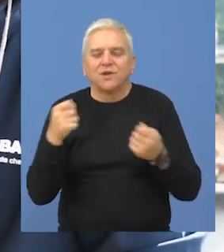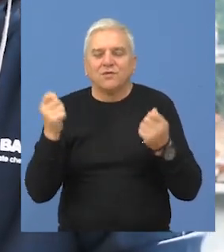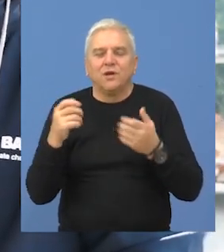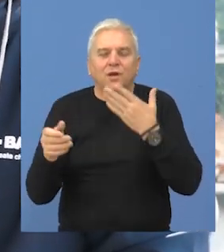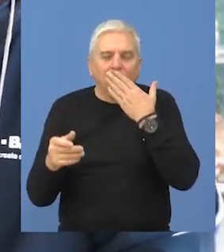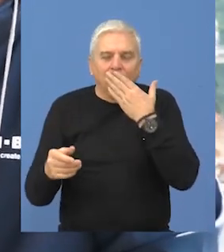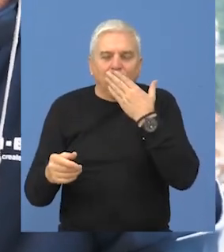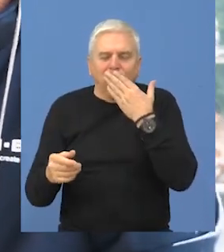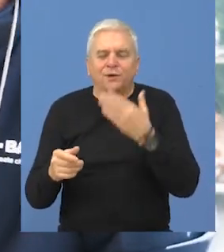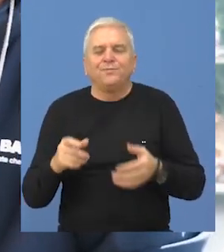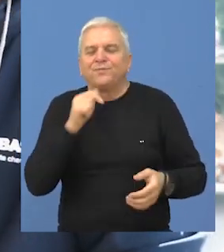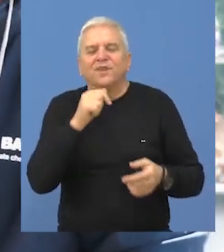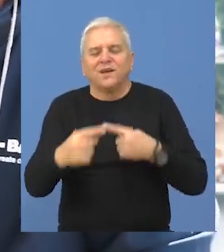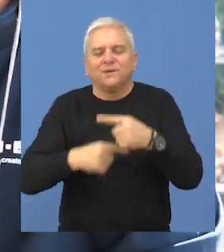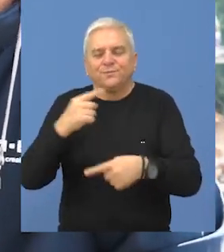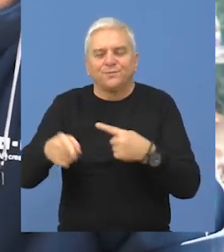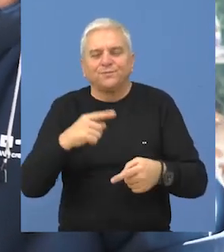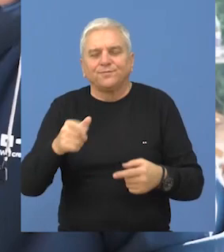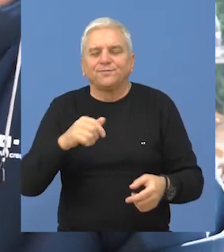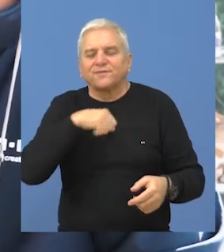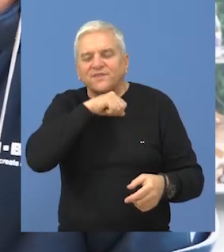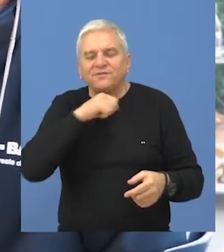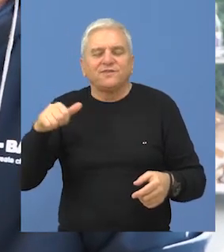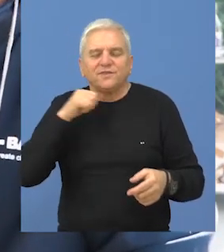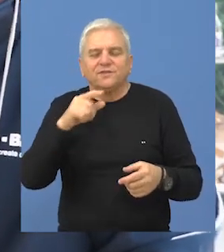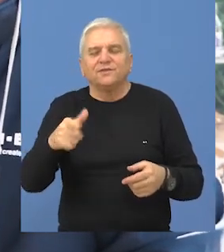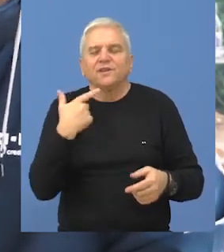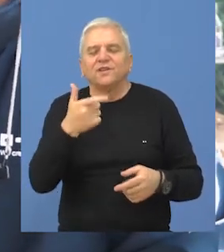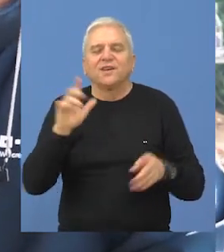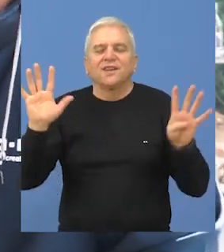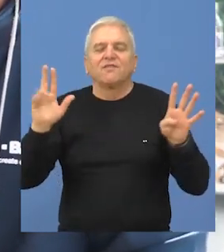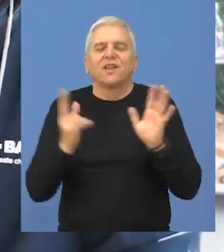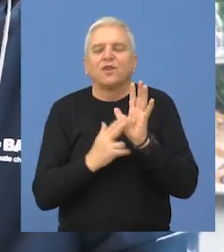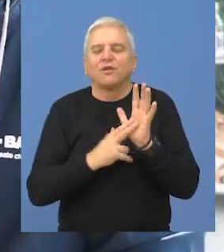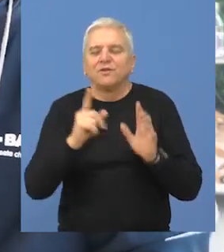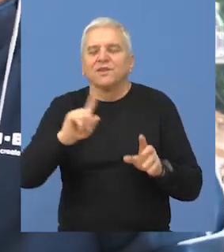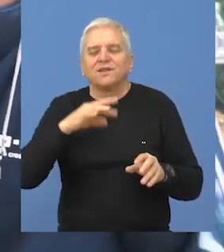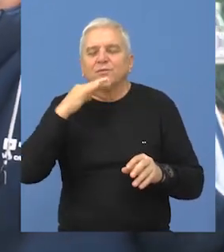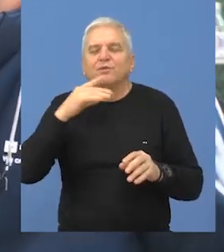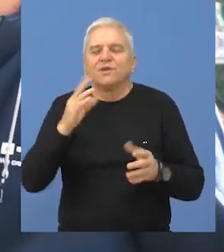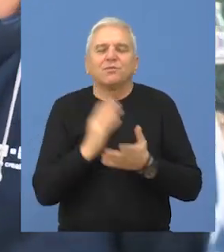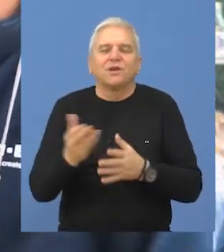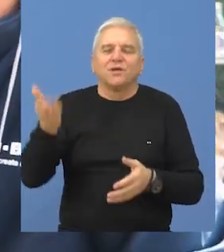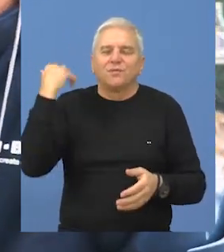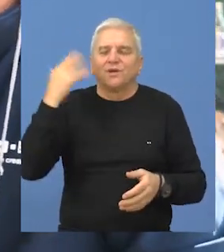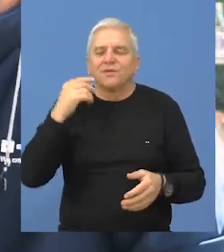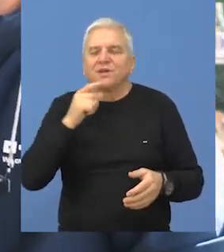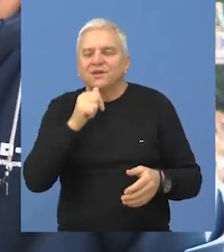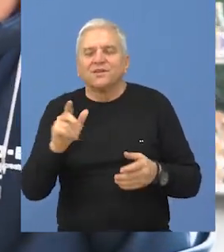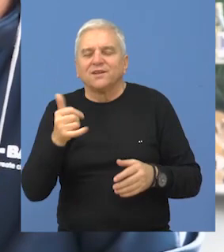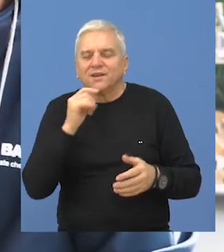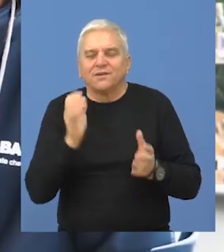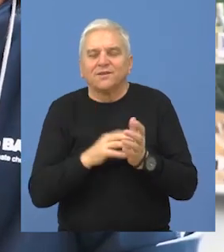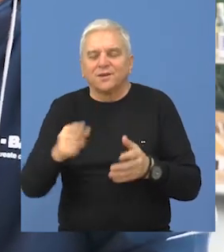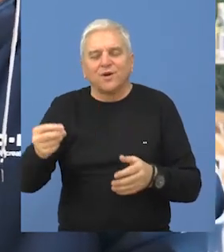jedan događaj, ovakvu jednu manifestaciju, u tradiciju što se tiče svinje okolja, 29. novembar, ne da se prisjećamo nekih